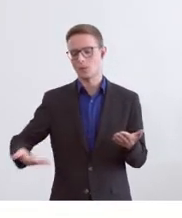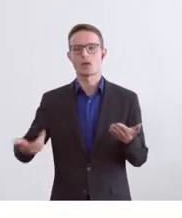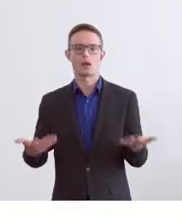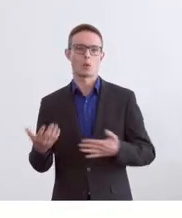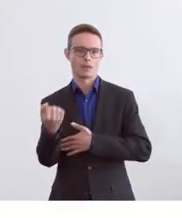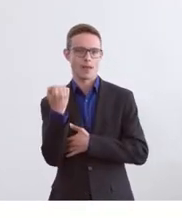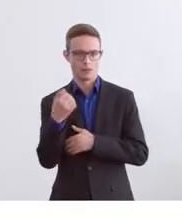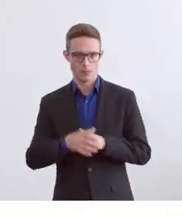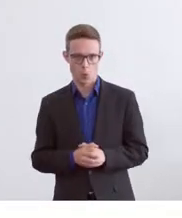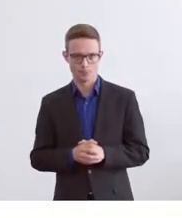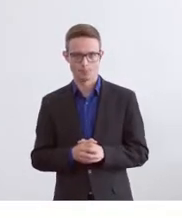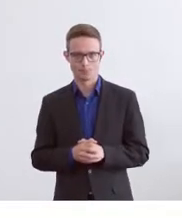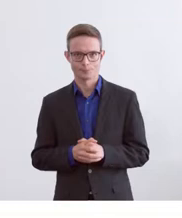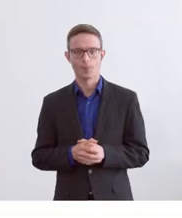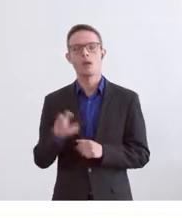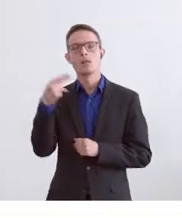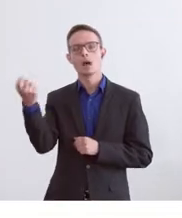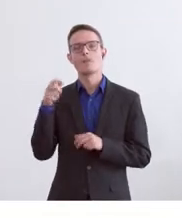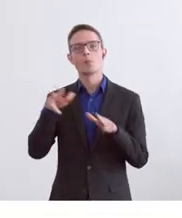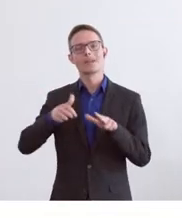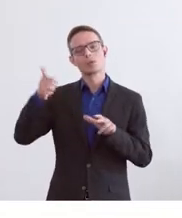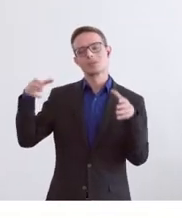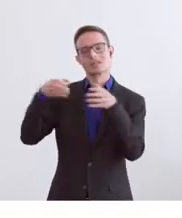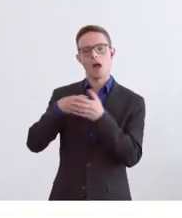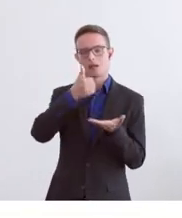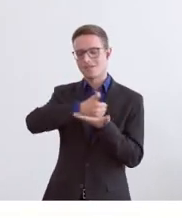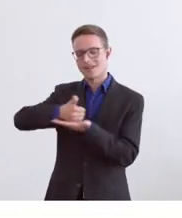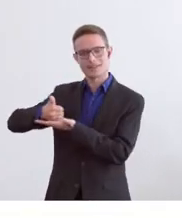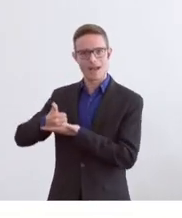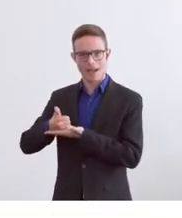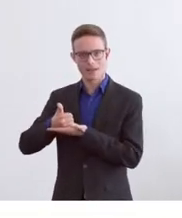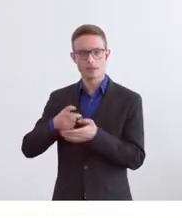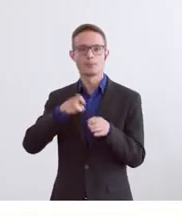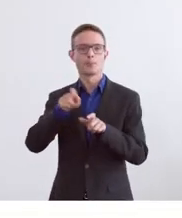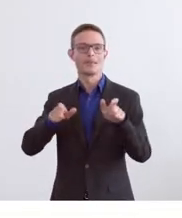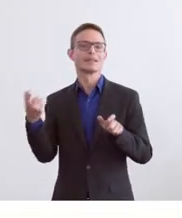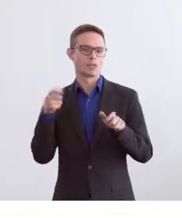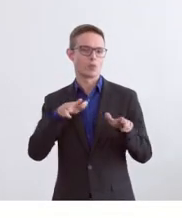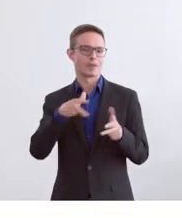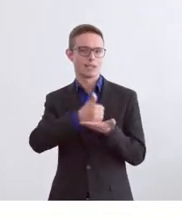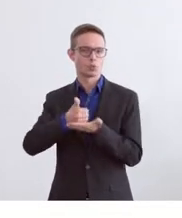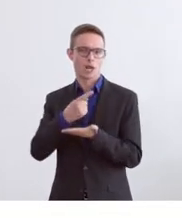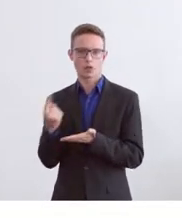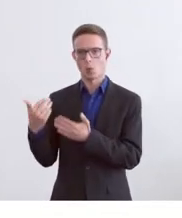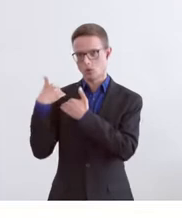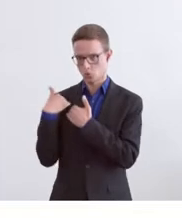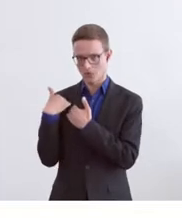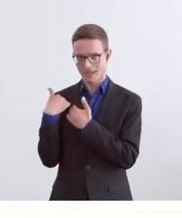Stellungnahme werden im Namen des zuständigen Mitglieds des Regierungsrats, die